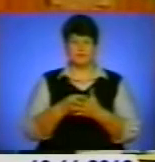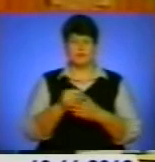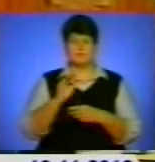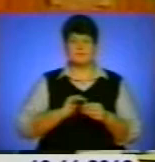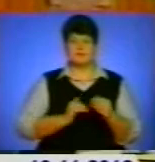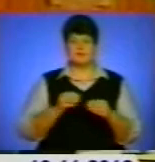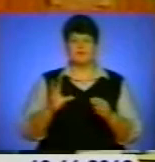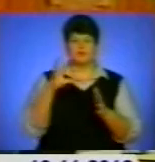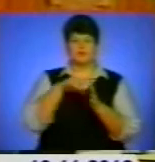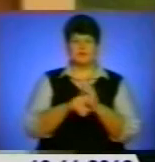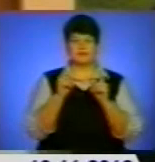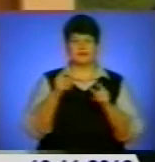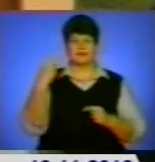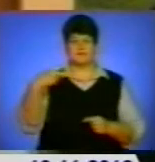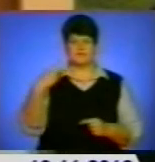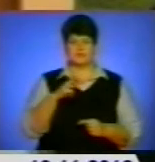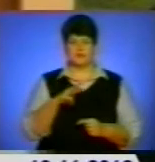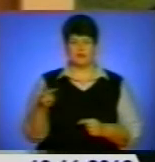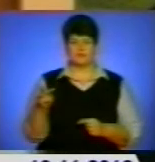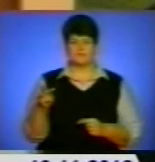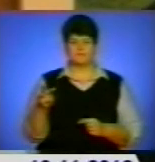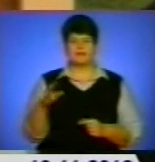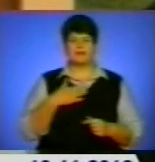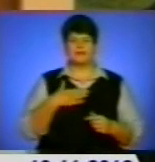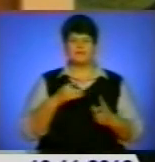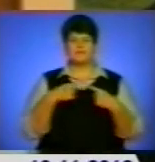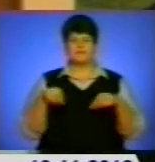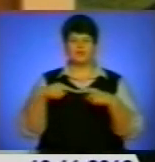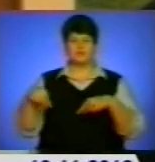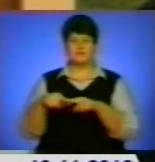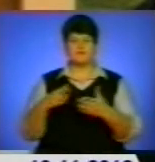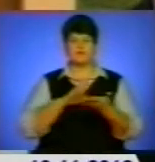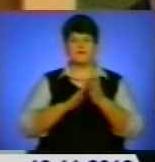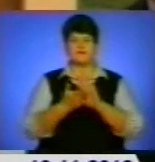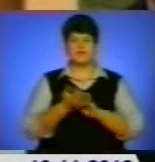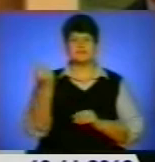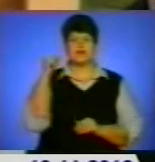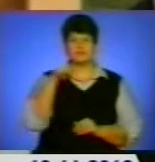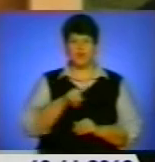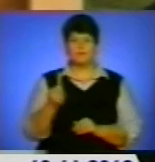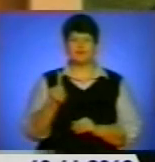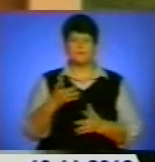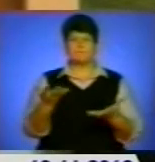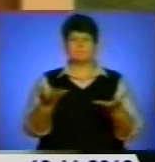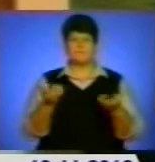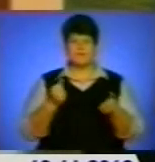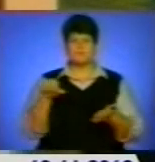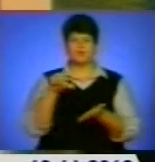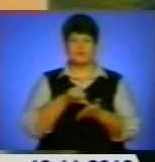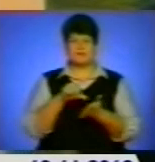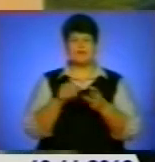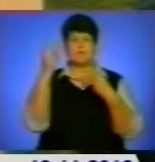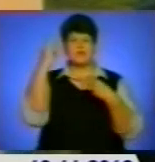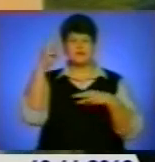у обох країн величезний. Наші відомства договорились про те, що ми приймемо участь у модернізації